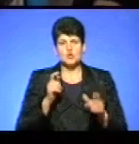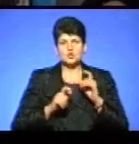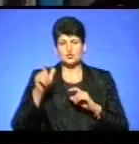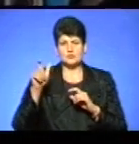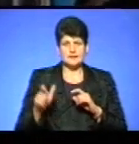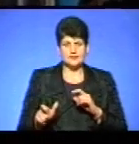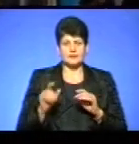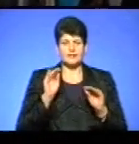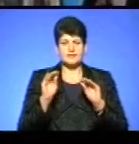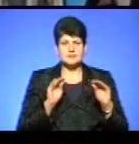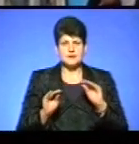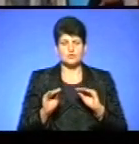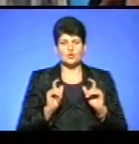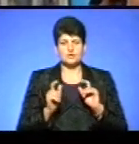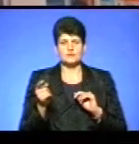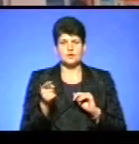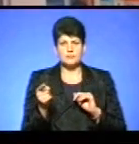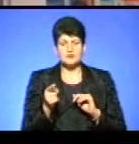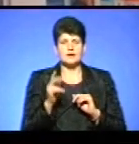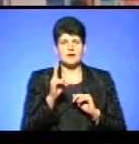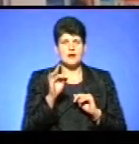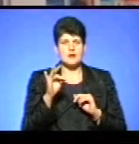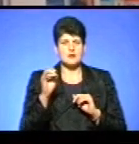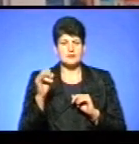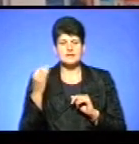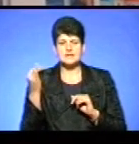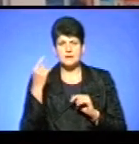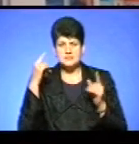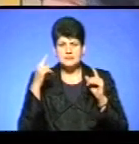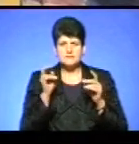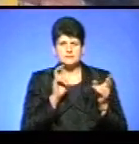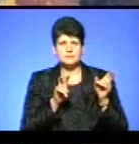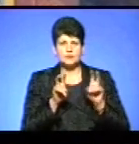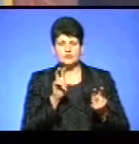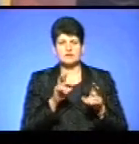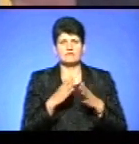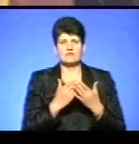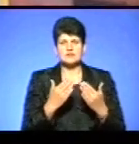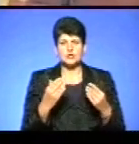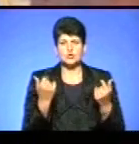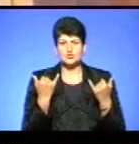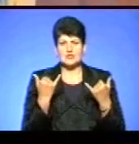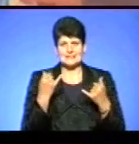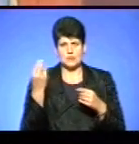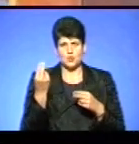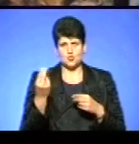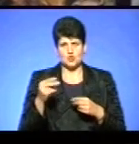дизайну одного з коледжів Тернополя, Карина Свідува, цікавиться мистецтвом, відвідує виставки сучасних художників.